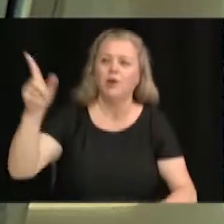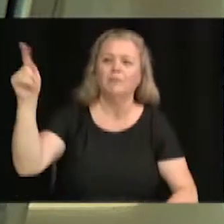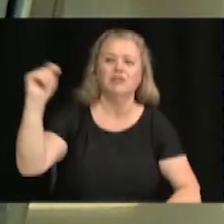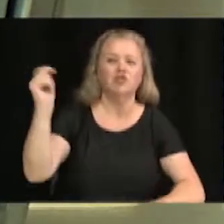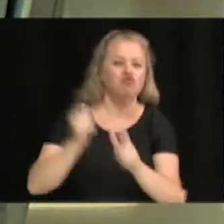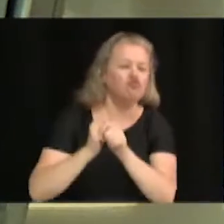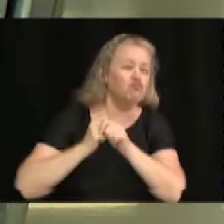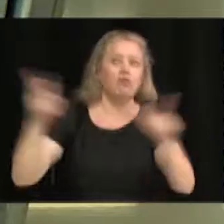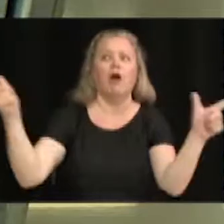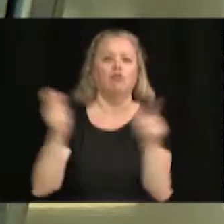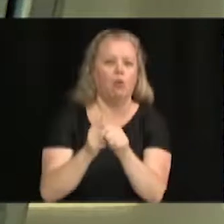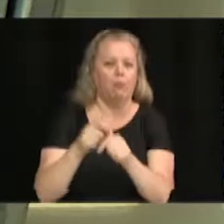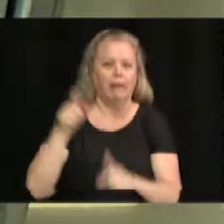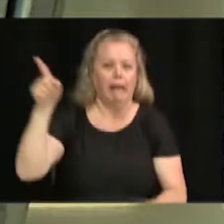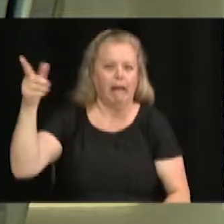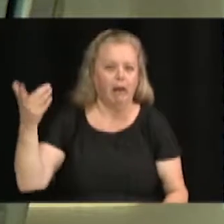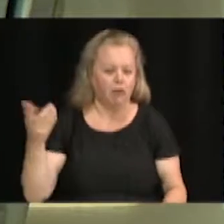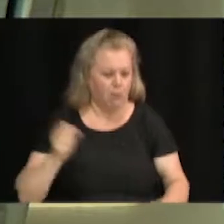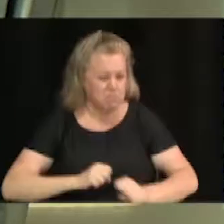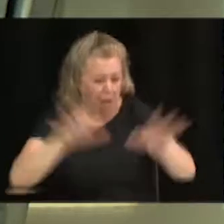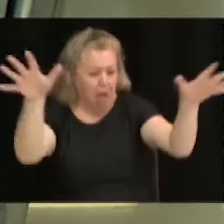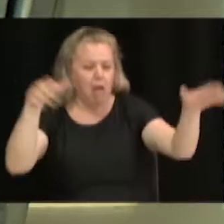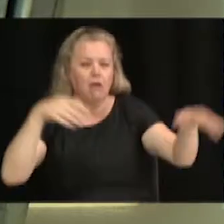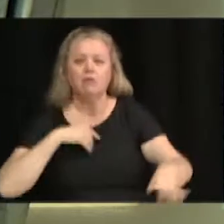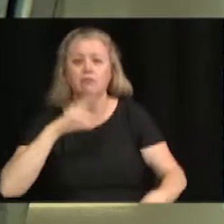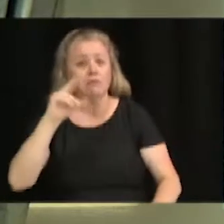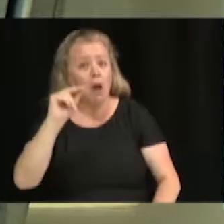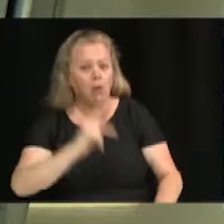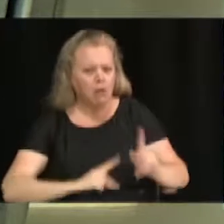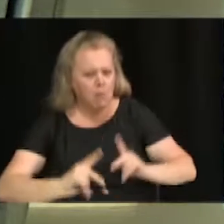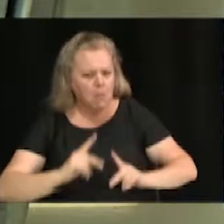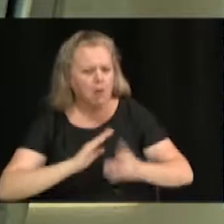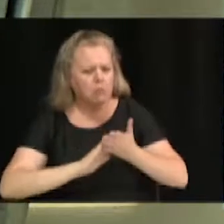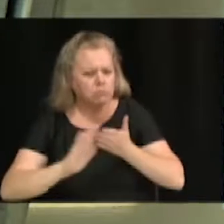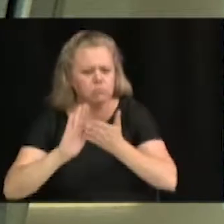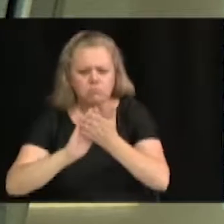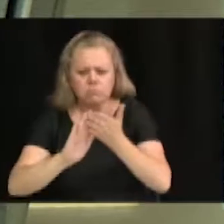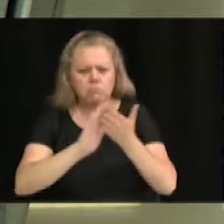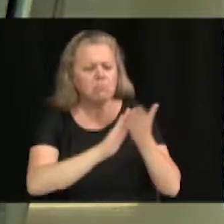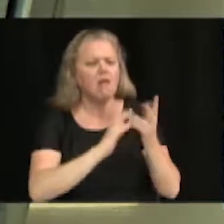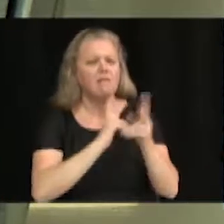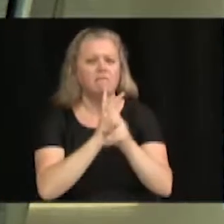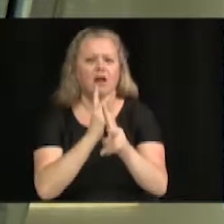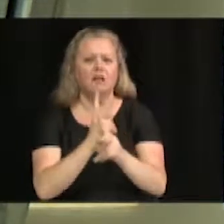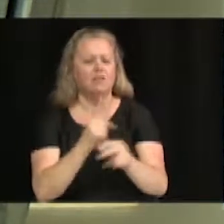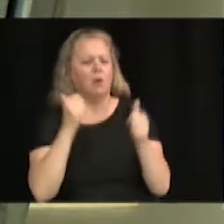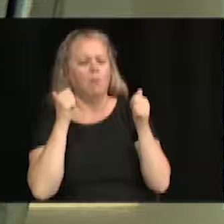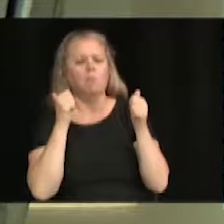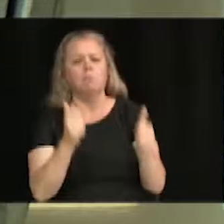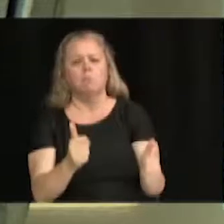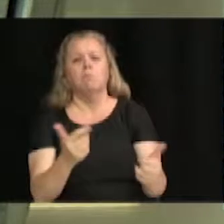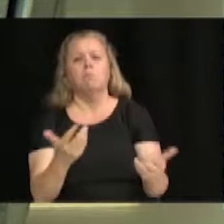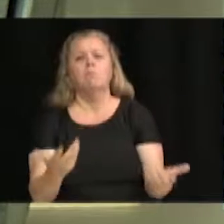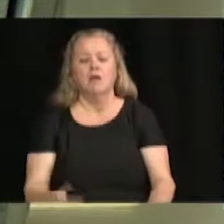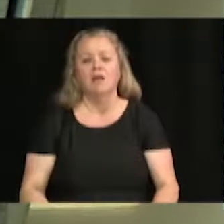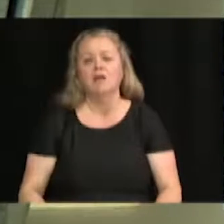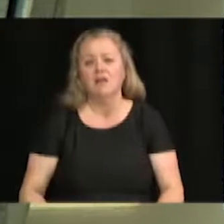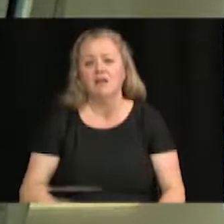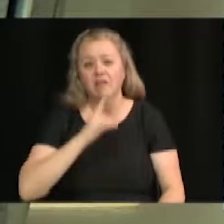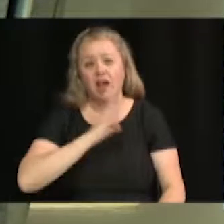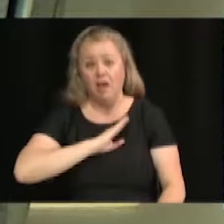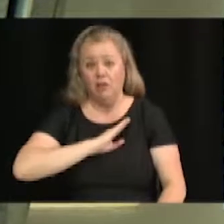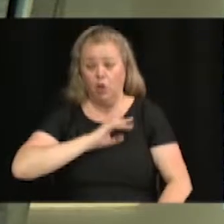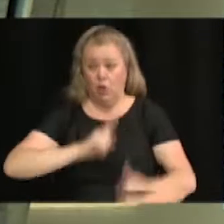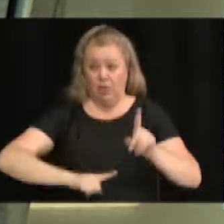très respectueux de l'environnement immédiat. On leur a demandé de le faire encore une fois cette année. Puis on voit que même, malgré les inquiétudes que certains